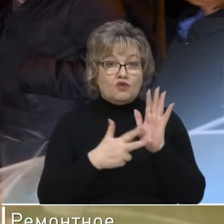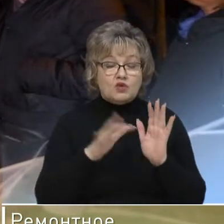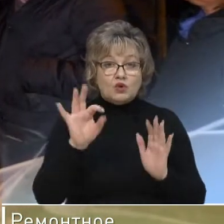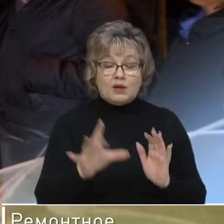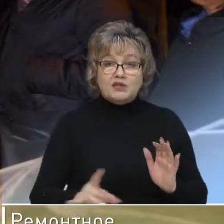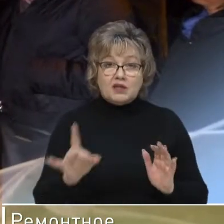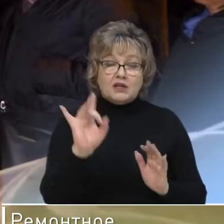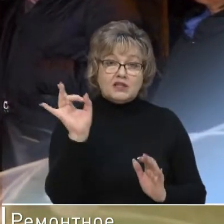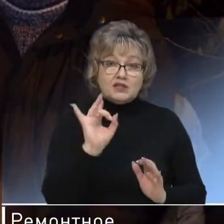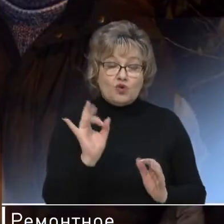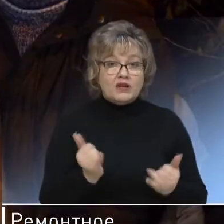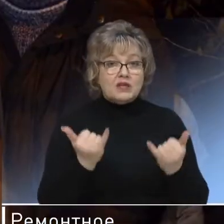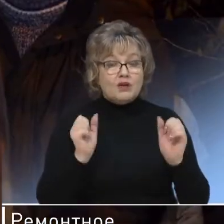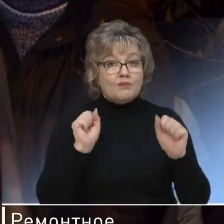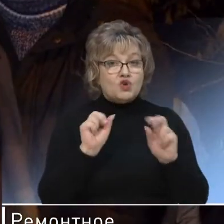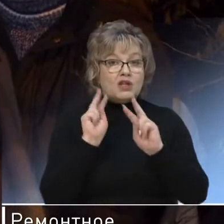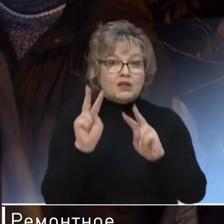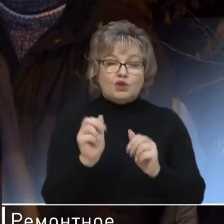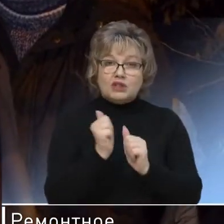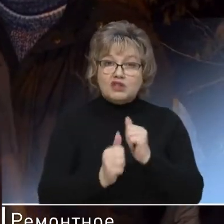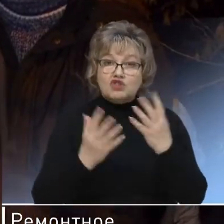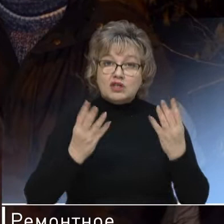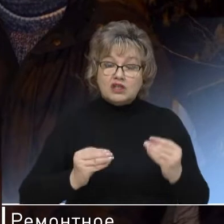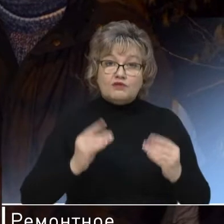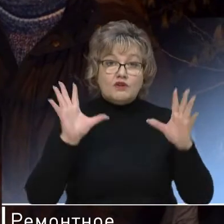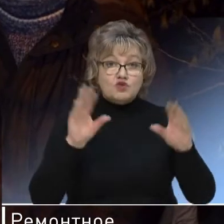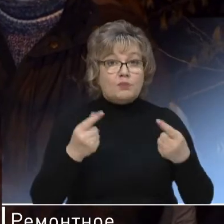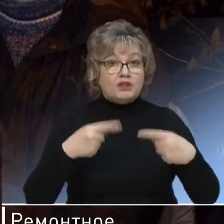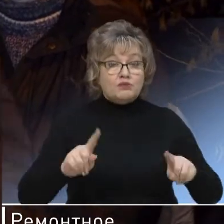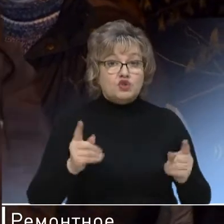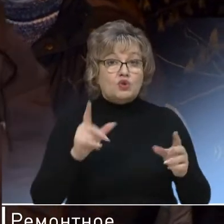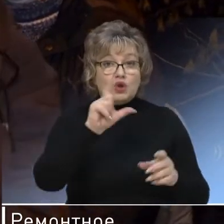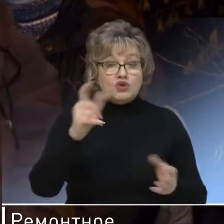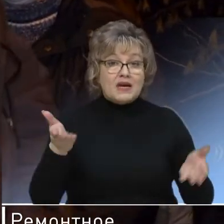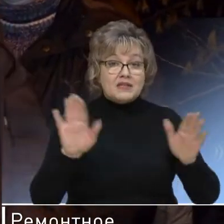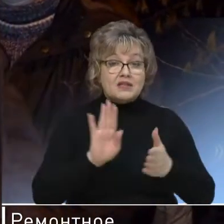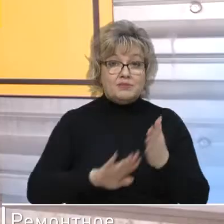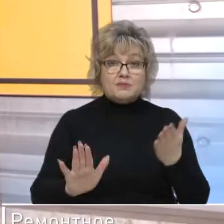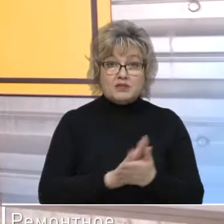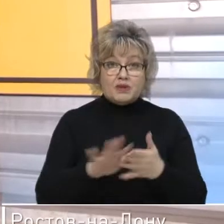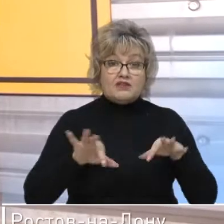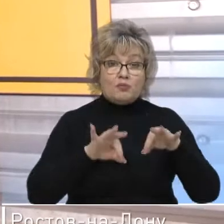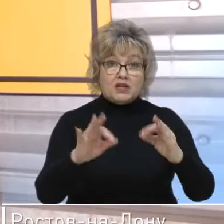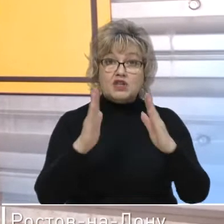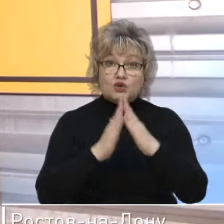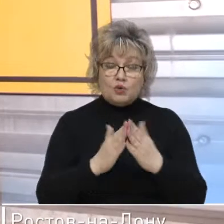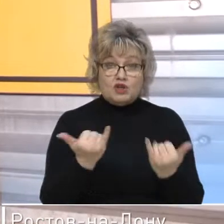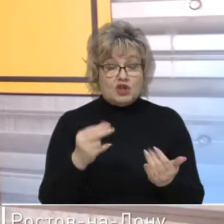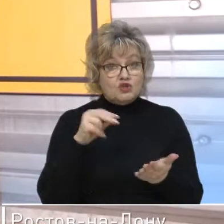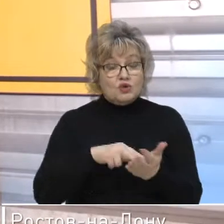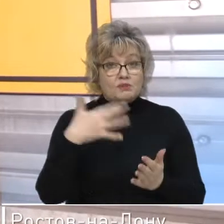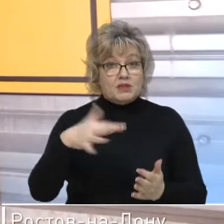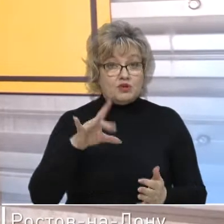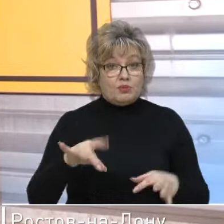Октябрьском районе Ростова-на-Дону теперь можно наблюдать ежедневно. Все потому, что горожане остались без бесплатного проезда к дому. Теперь он стоит 50